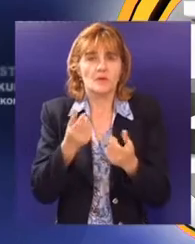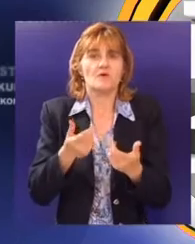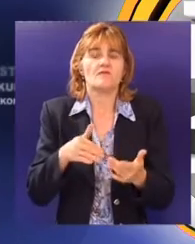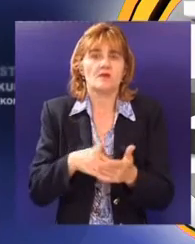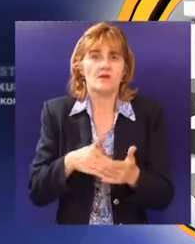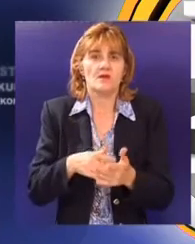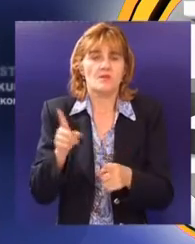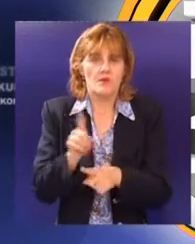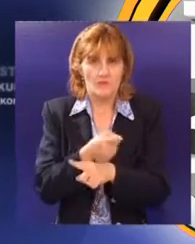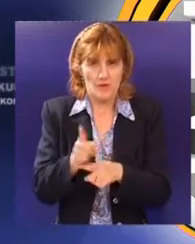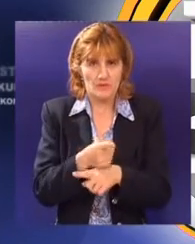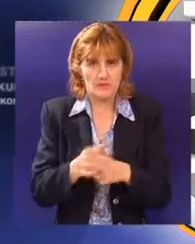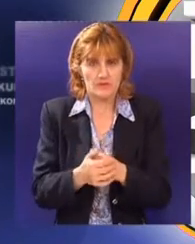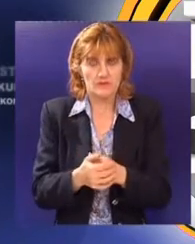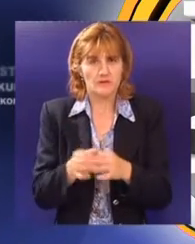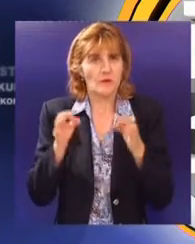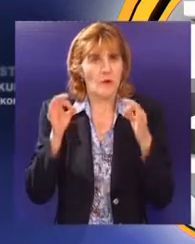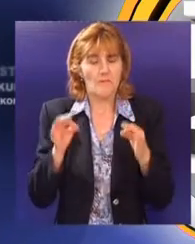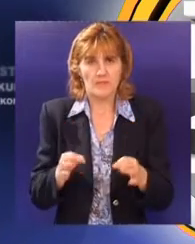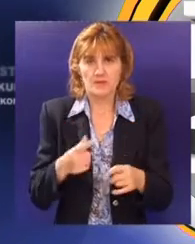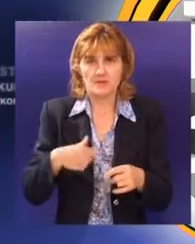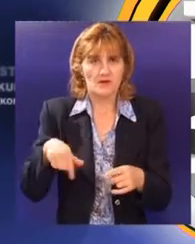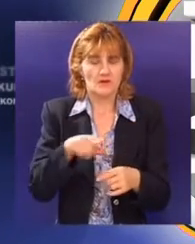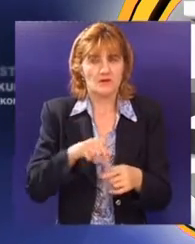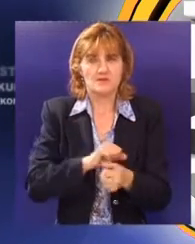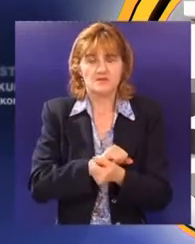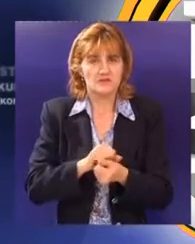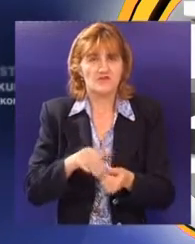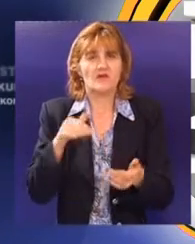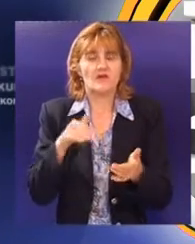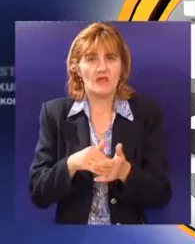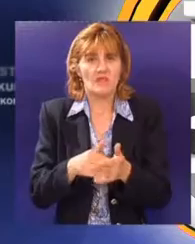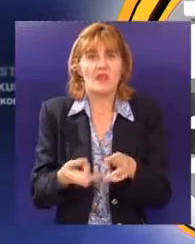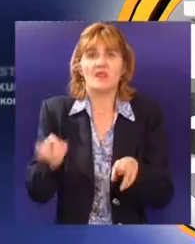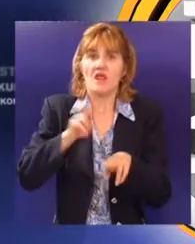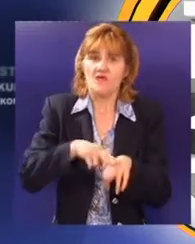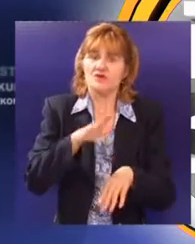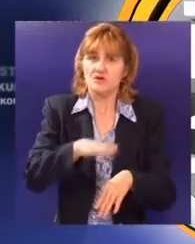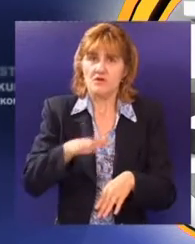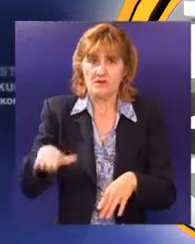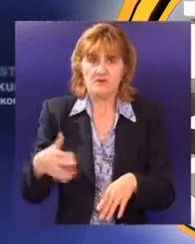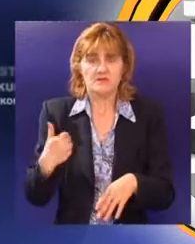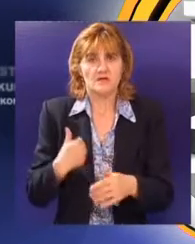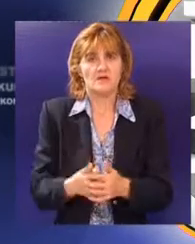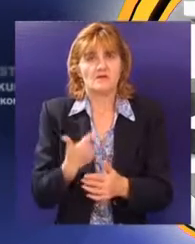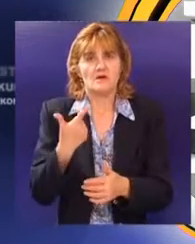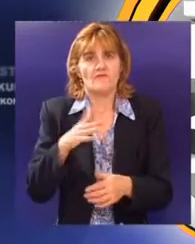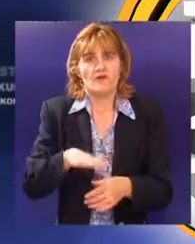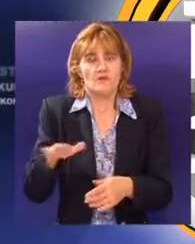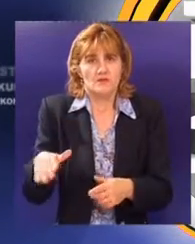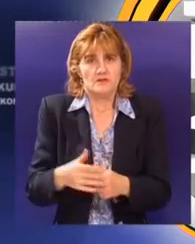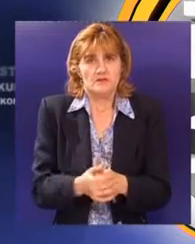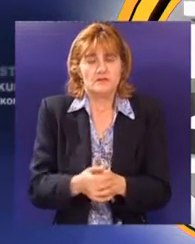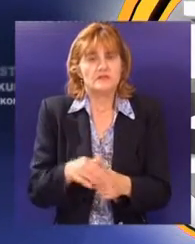regulišite. Znači bitno je zbog mene, a i zbog ostalih učesnika u saobraćaju, naročito dece, pošto sam otac dvoje maloletne dece,